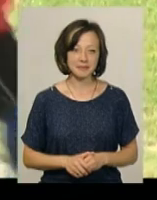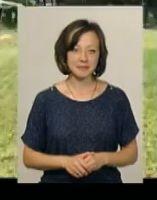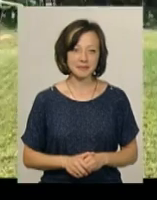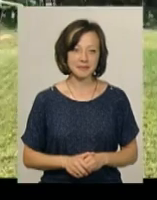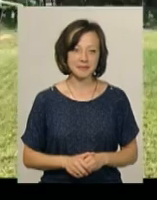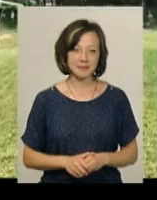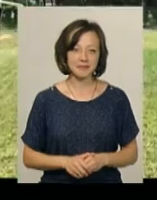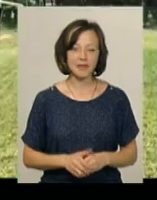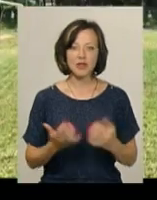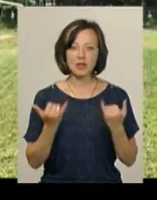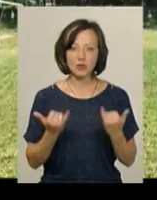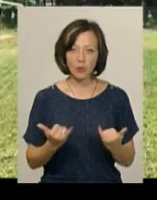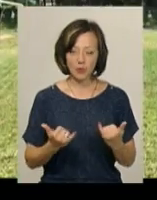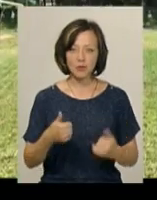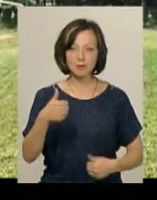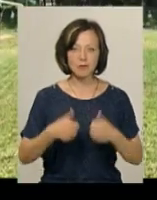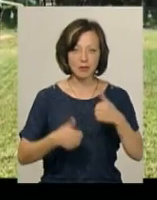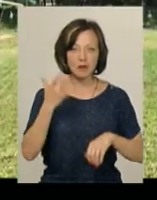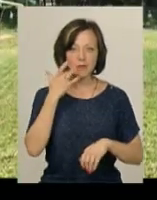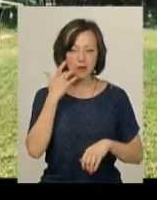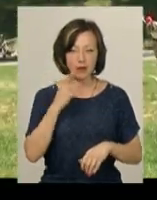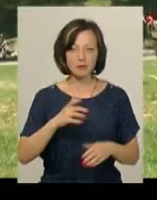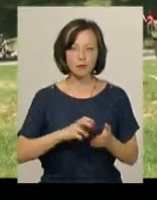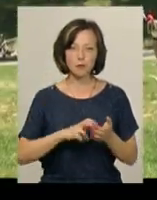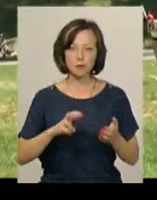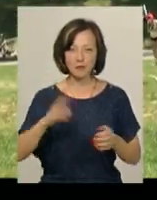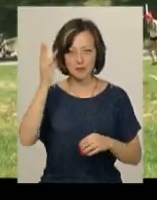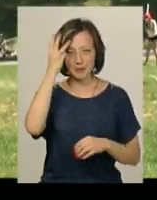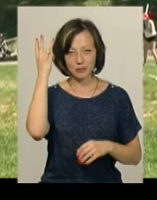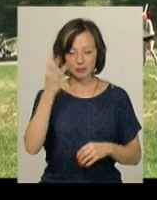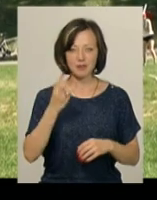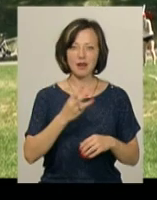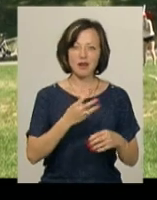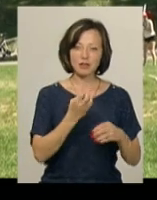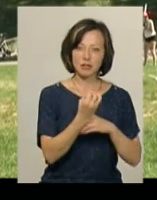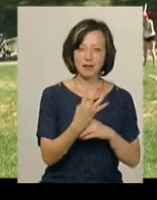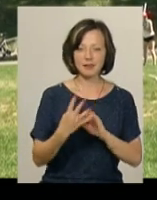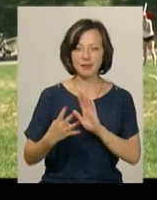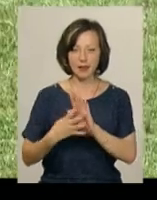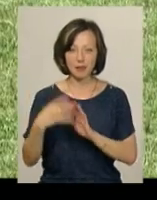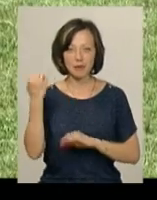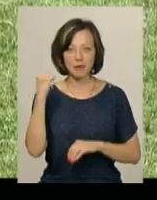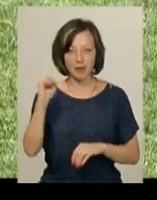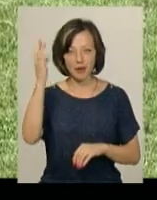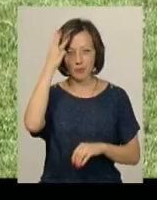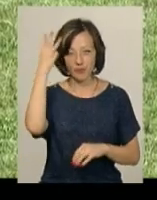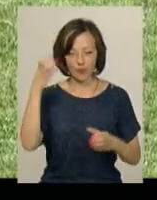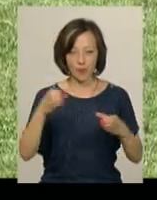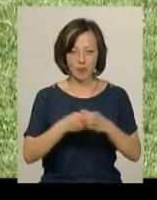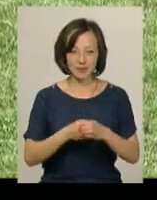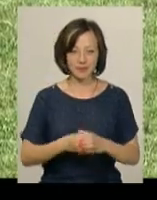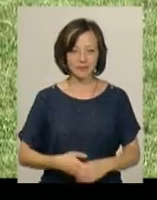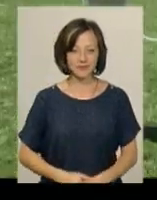У сьогоднішньому бейсбольному матчі американці поступили з хмельничанам. З рахунком 14-9 перемогли Поділля Дейлс.